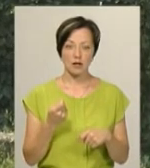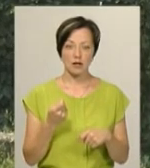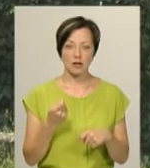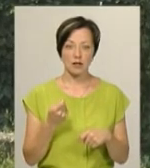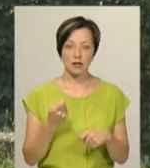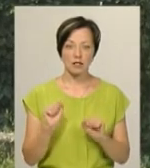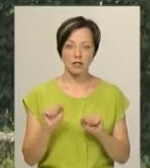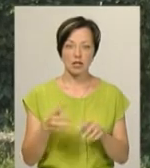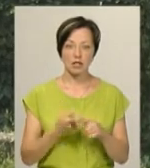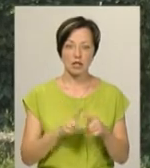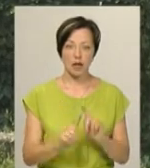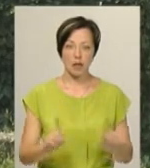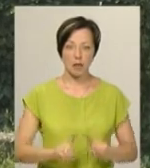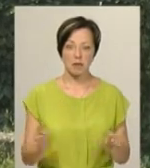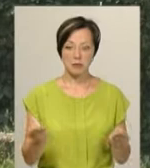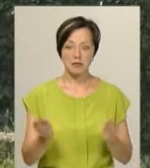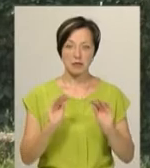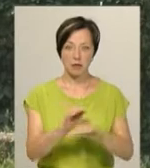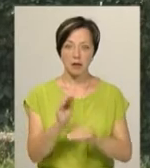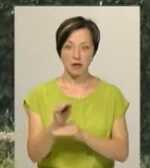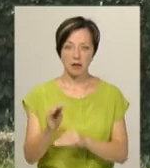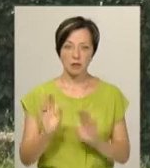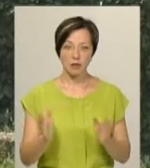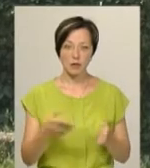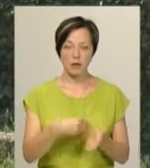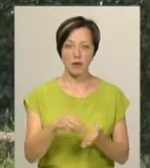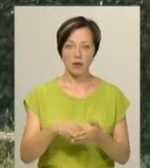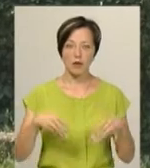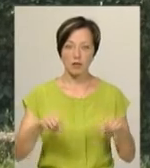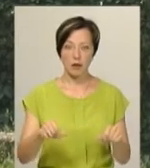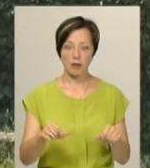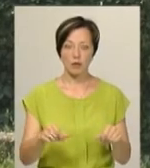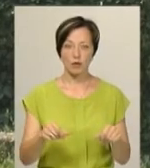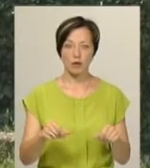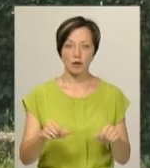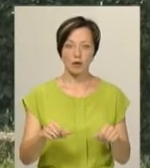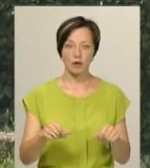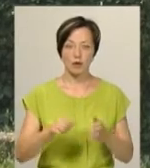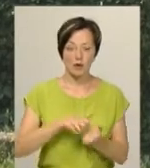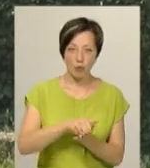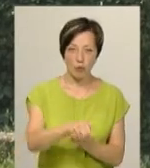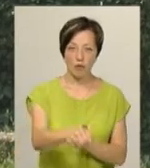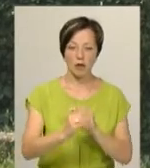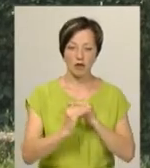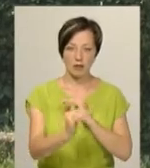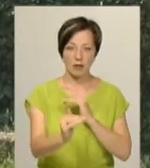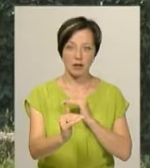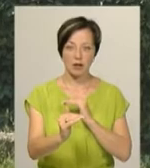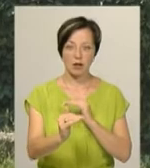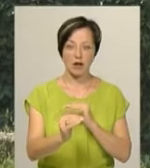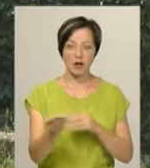елементів, тому будемо підсипати. Будемо закупляти землю, ґрунт, трамбувати, зверху укріплювати